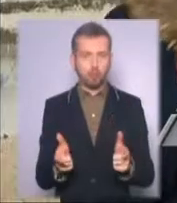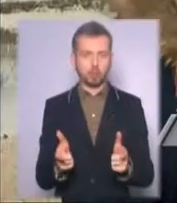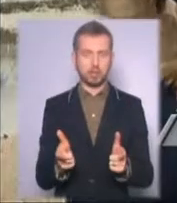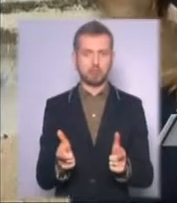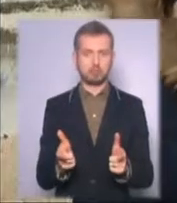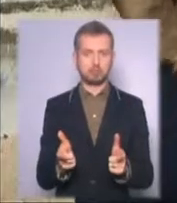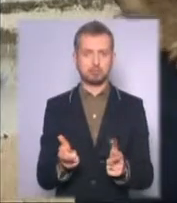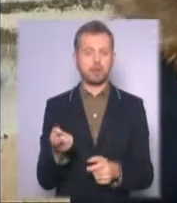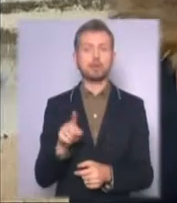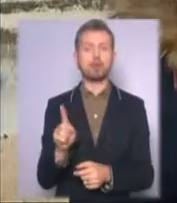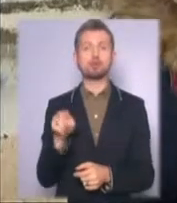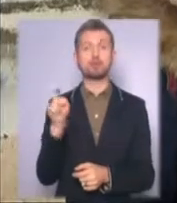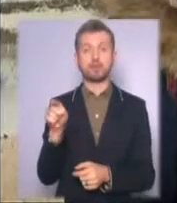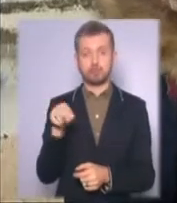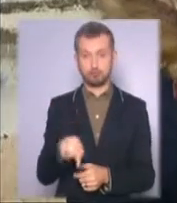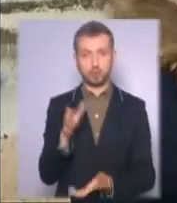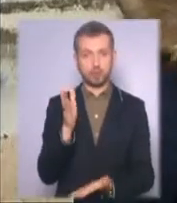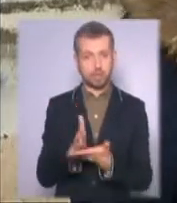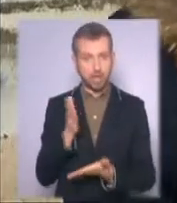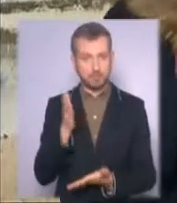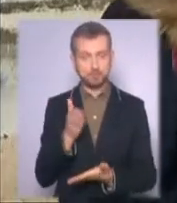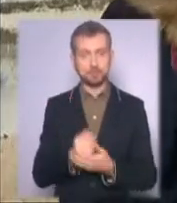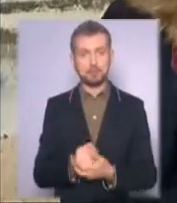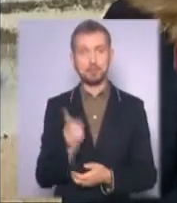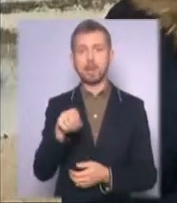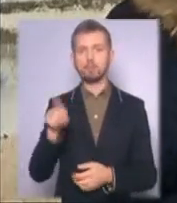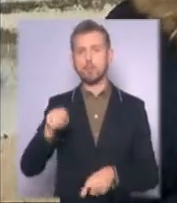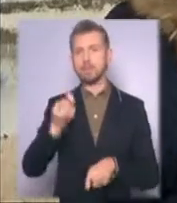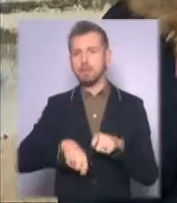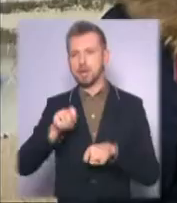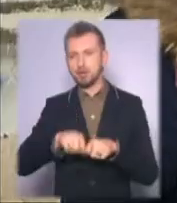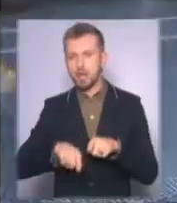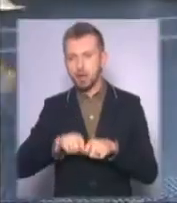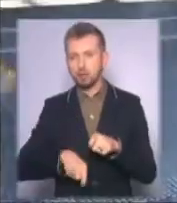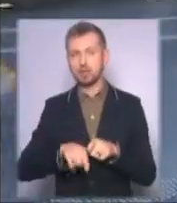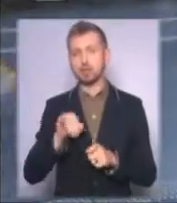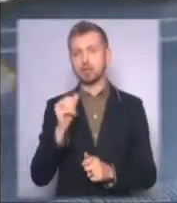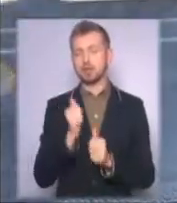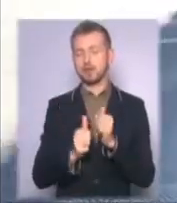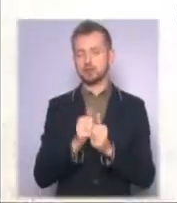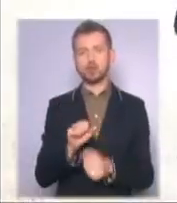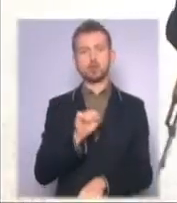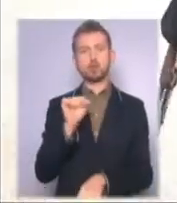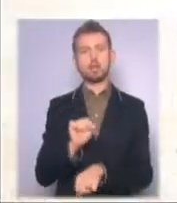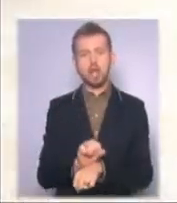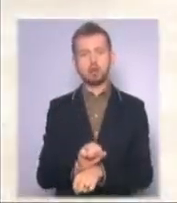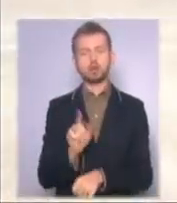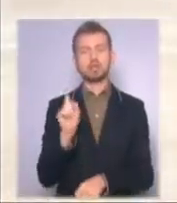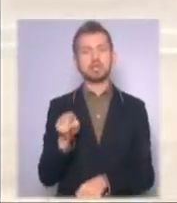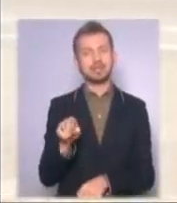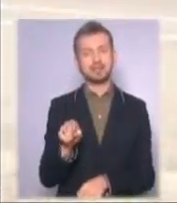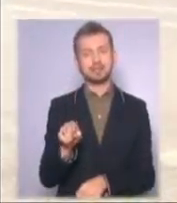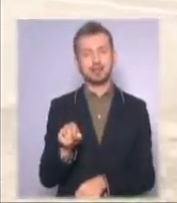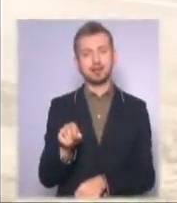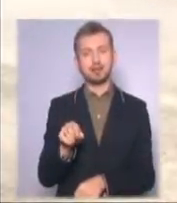того, що він тут є, вони перевіряють і зачасту вони зупиняють тих, які